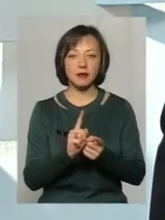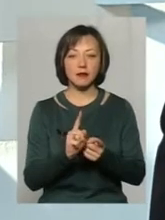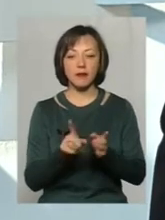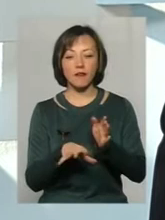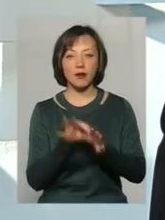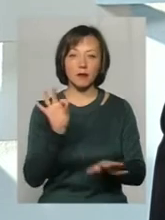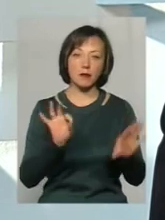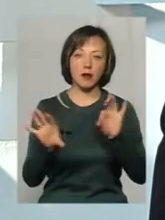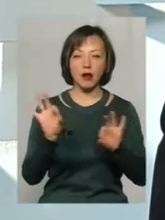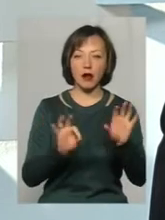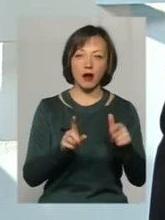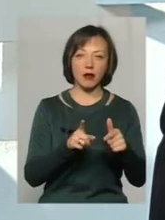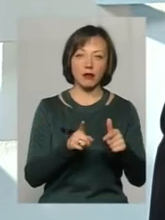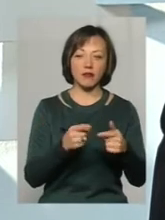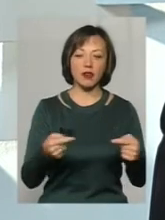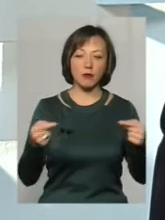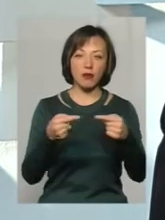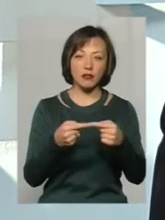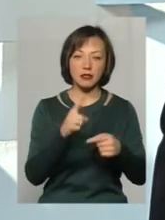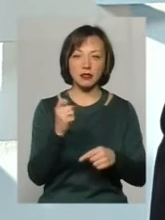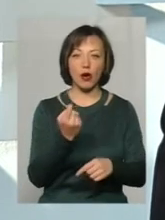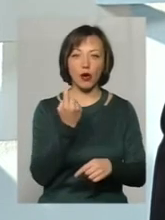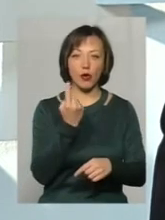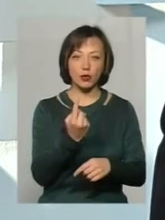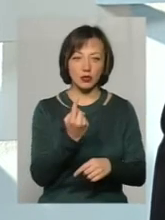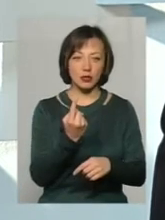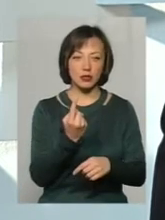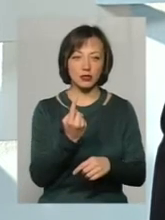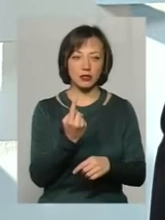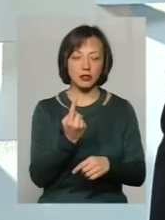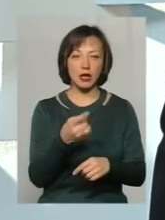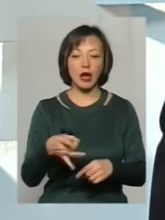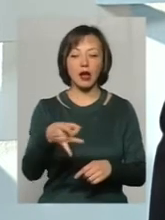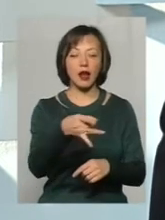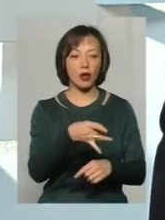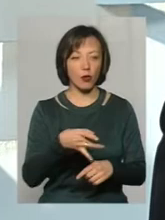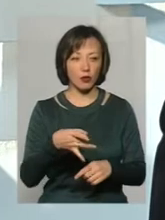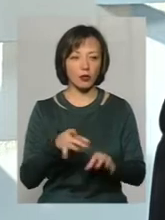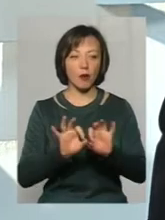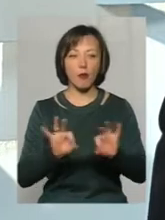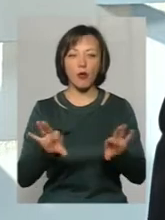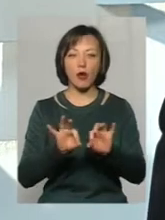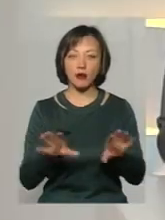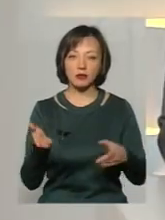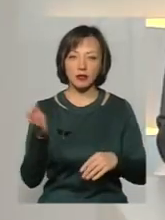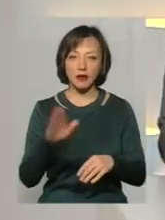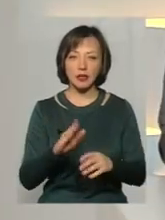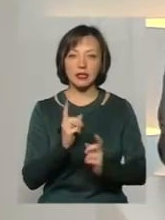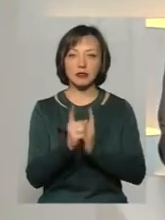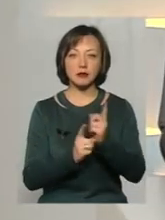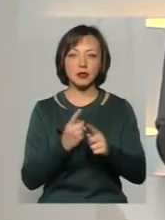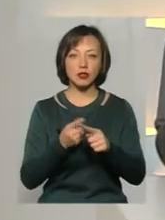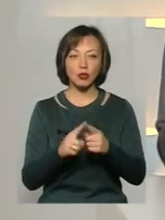треба виступати відповідно за один тільки регіон. Давайте пояснимо. Відміна цього